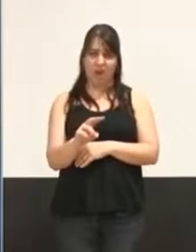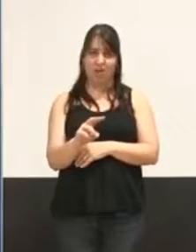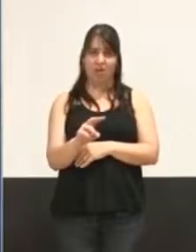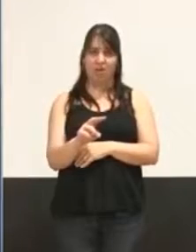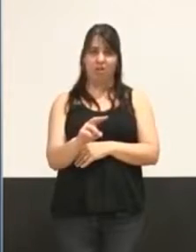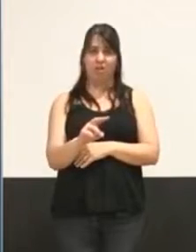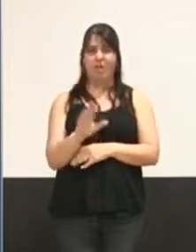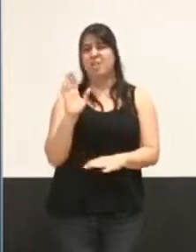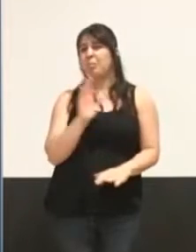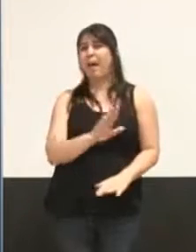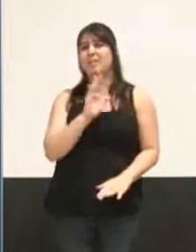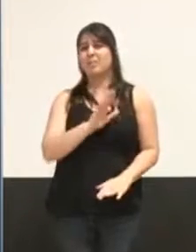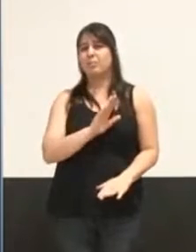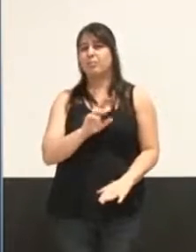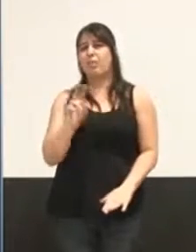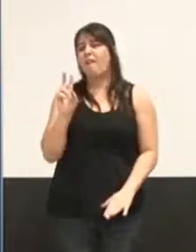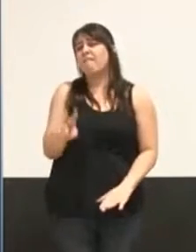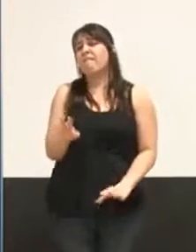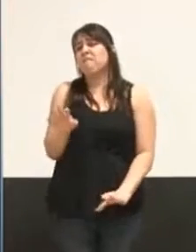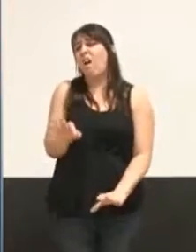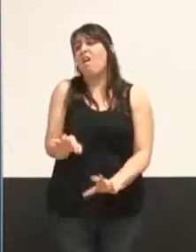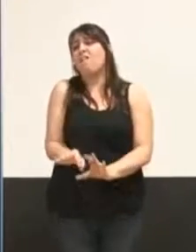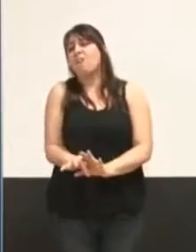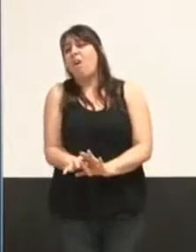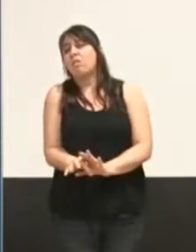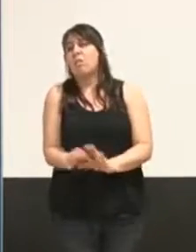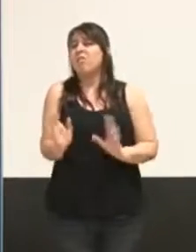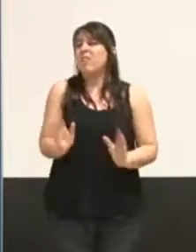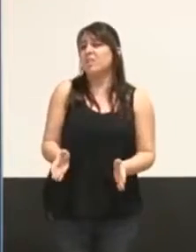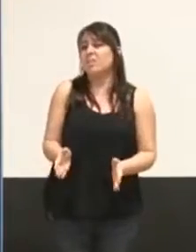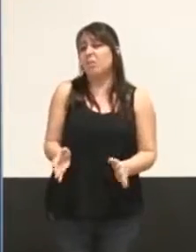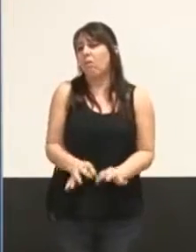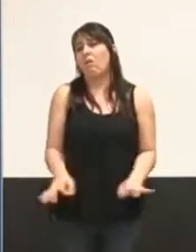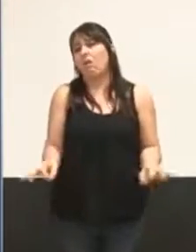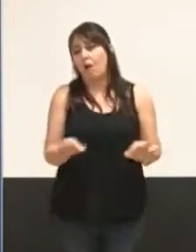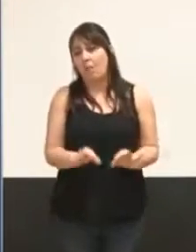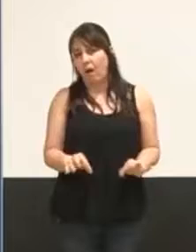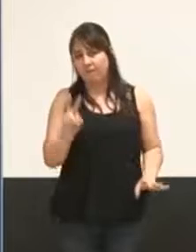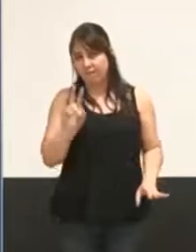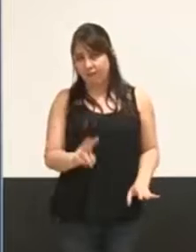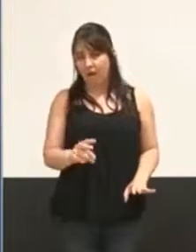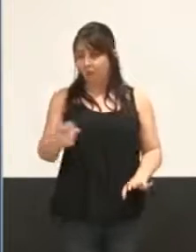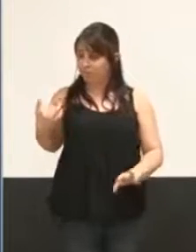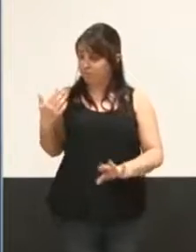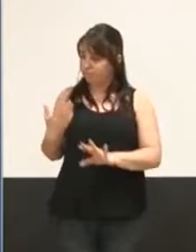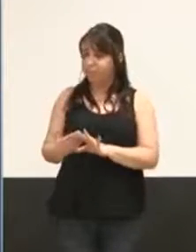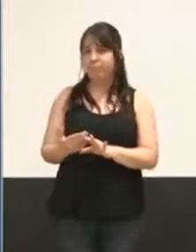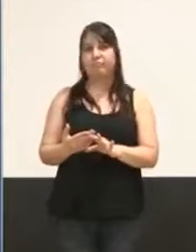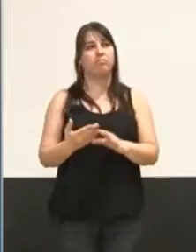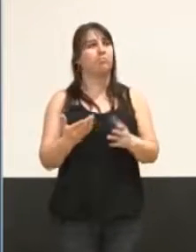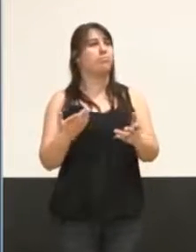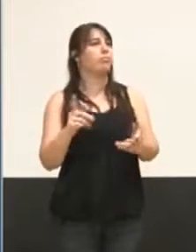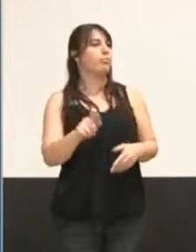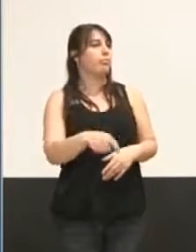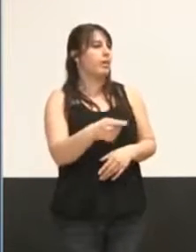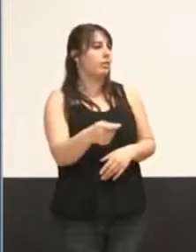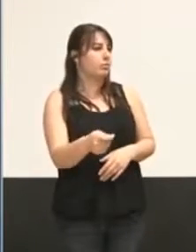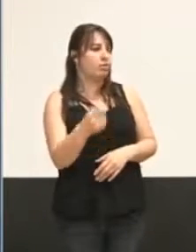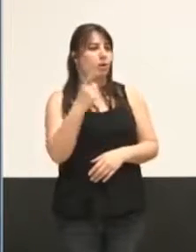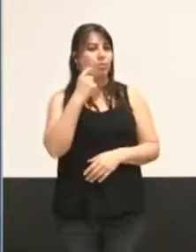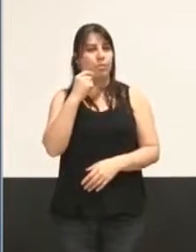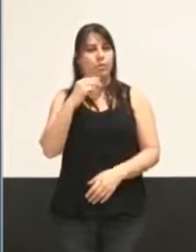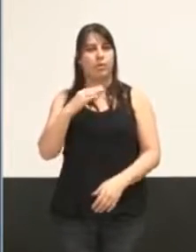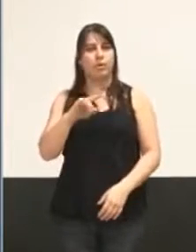principe, puisque comme cela a été dit, et nous ne sommes pas insensibles à ce qui a été dit par Mathieu